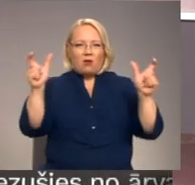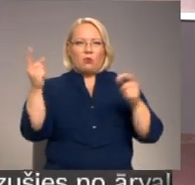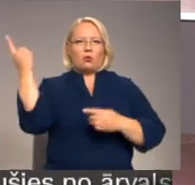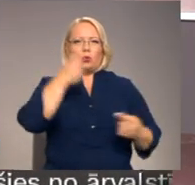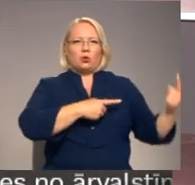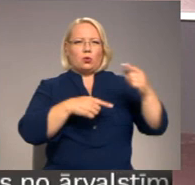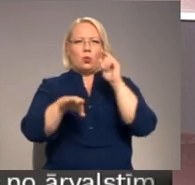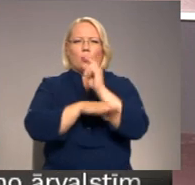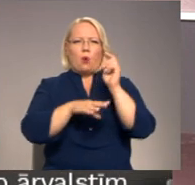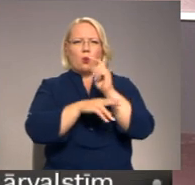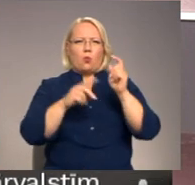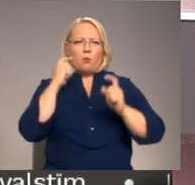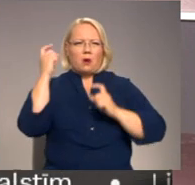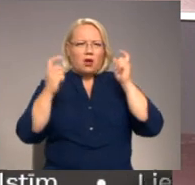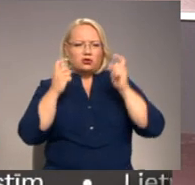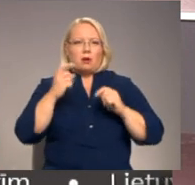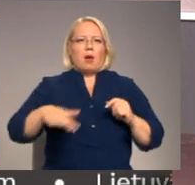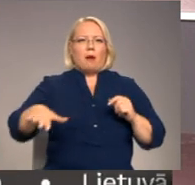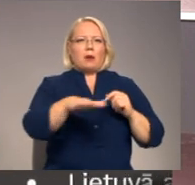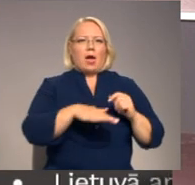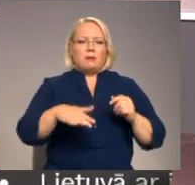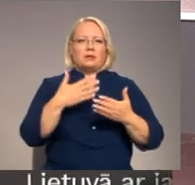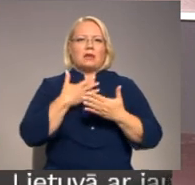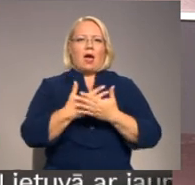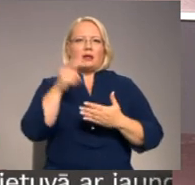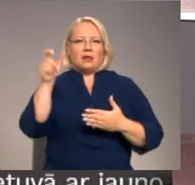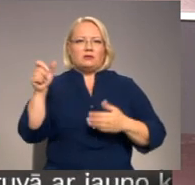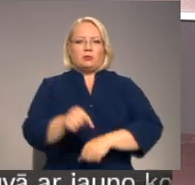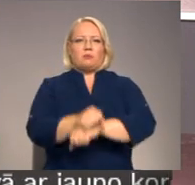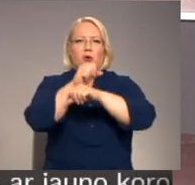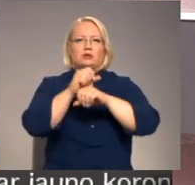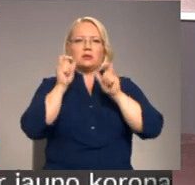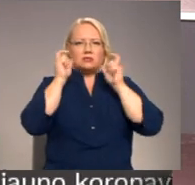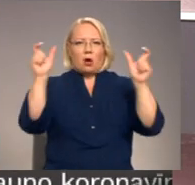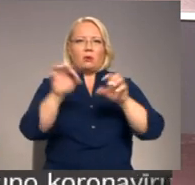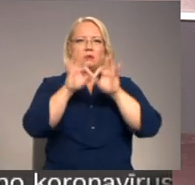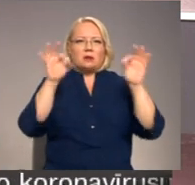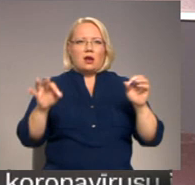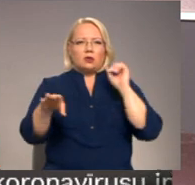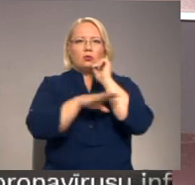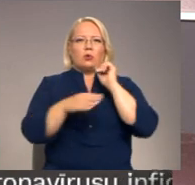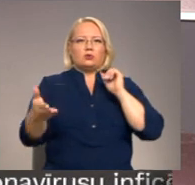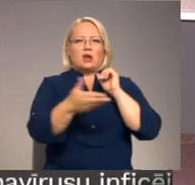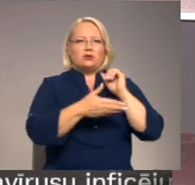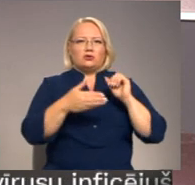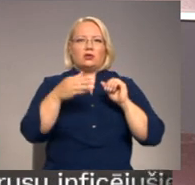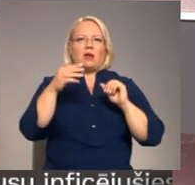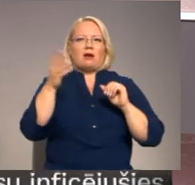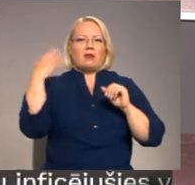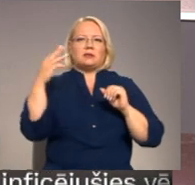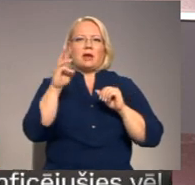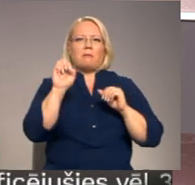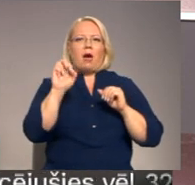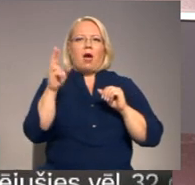koku brakšķiem un apkājums aktīvista protestas saukļiem šorīt sākās koku zāģēšana kadreizējā Marsa velotrek vietā, lai